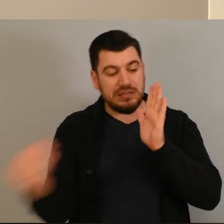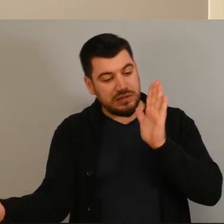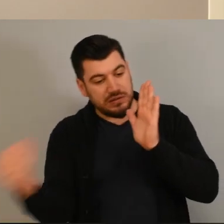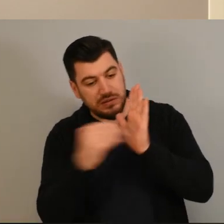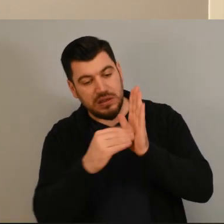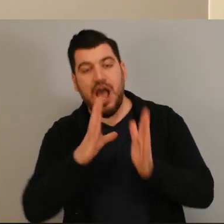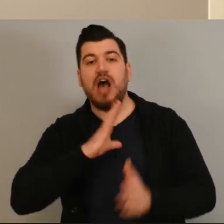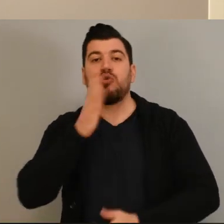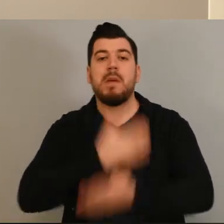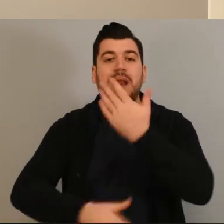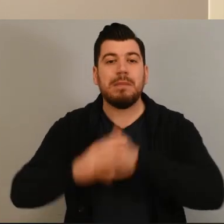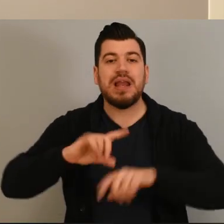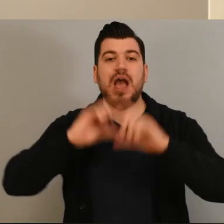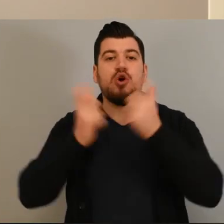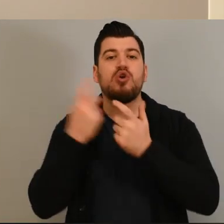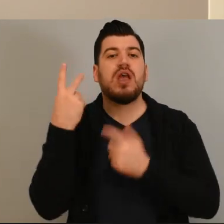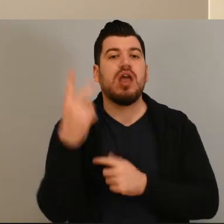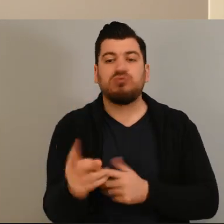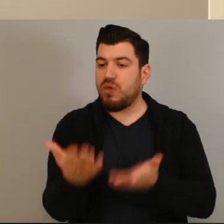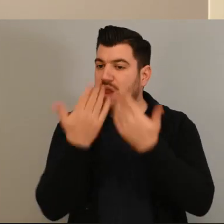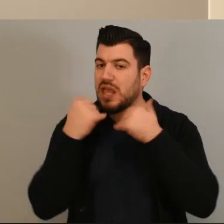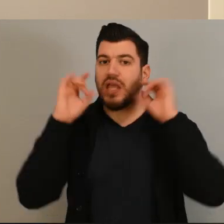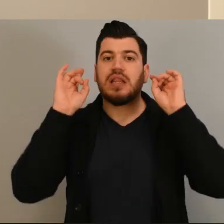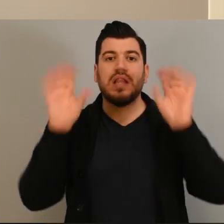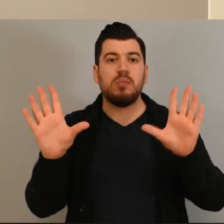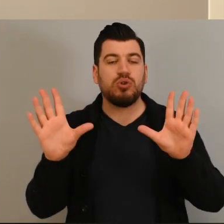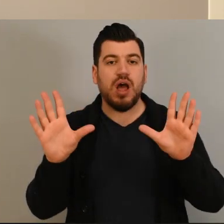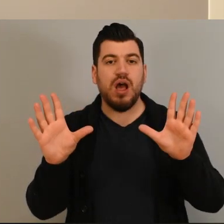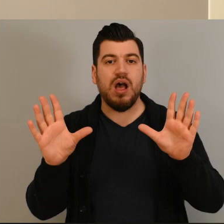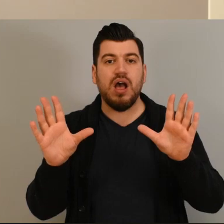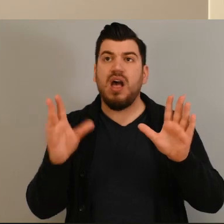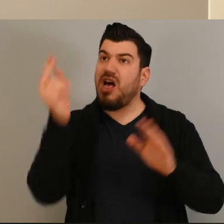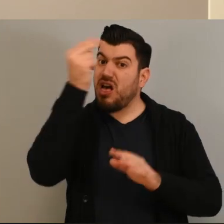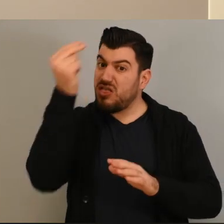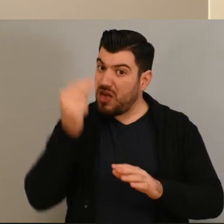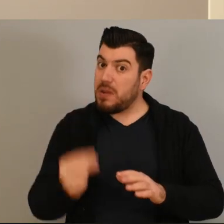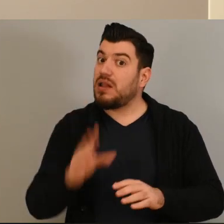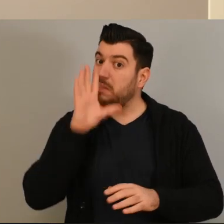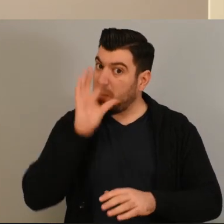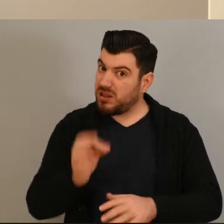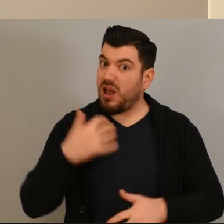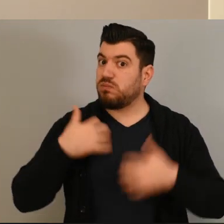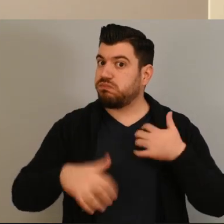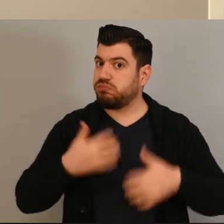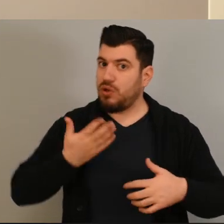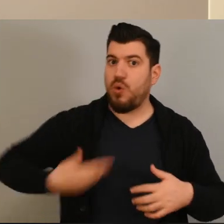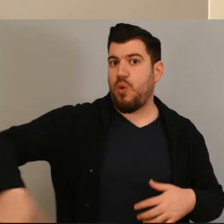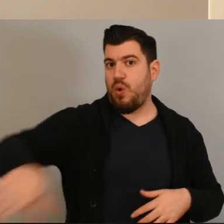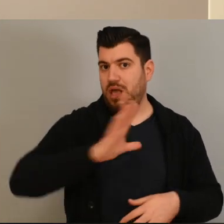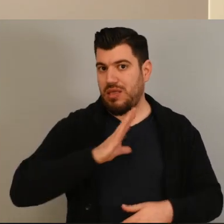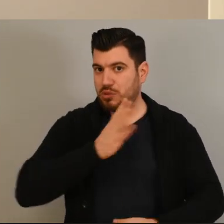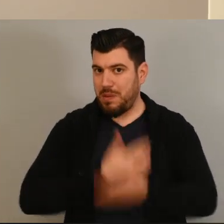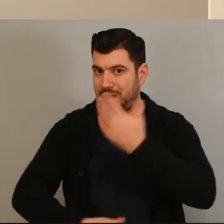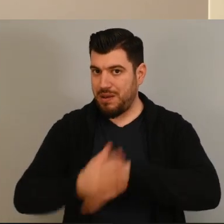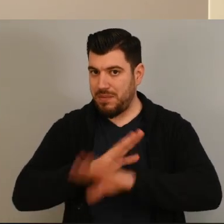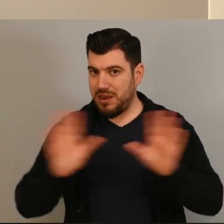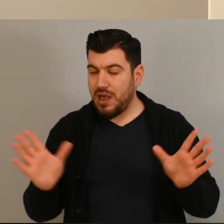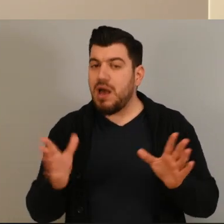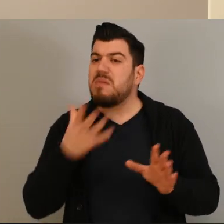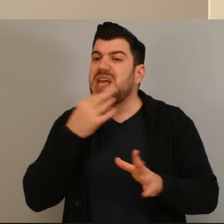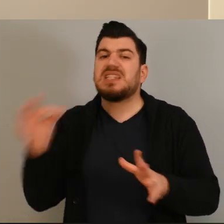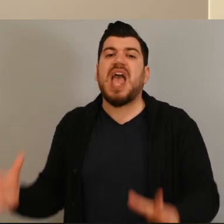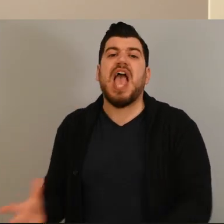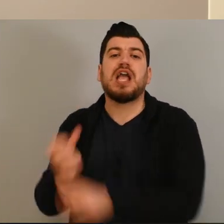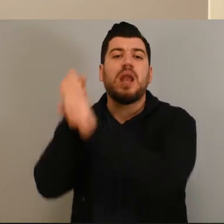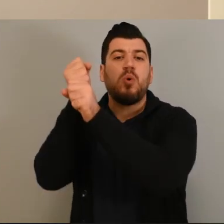διάταξη για τους ανθρώπους με αναπηρία και τις οικογένειές τους από τα κρίσιμα θέματα που μας αφορούν. Παραμένει